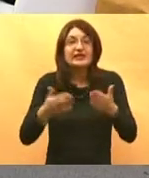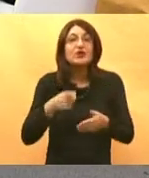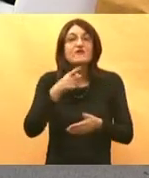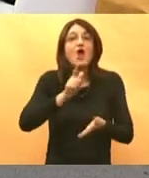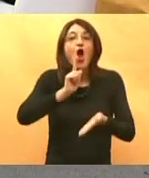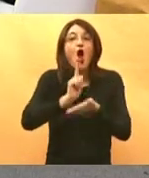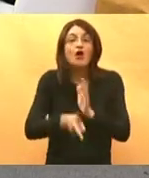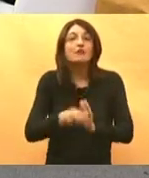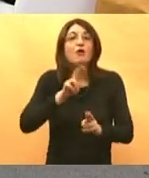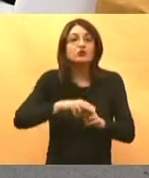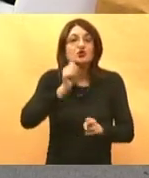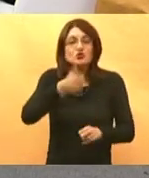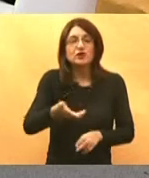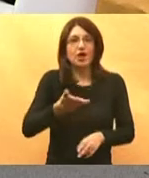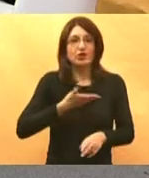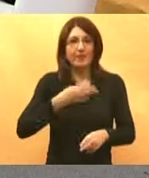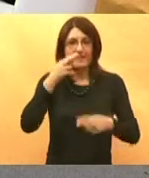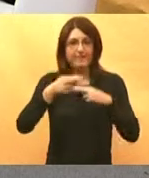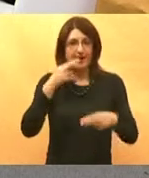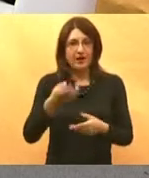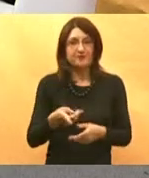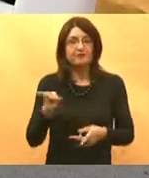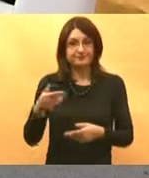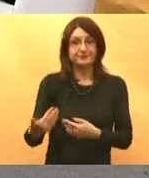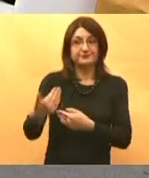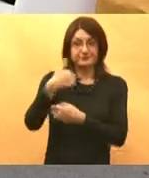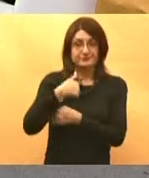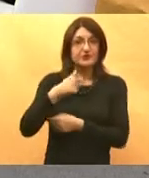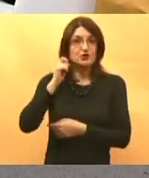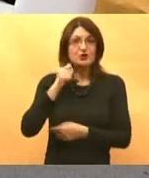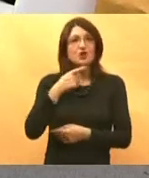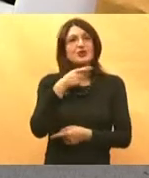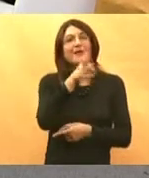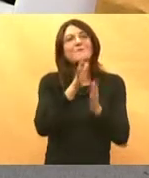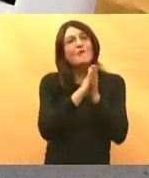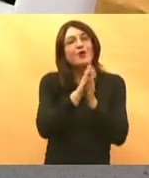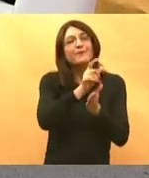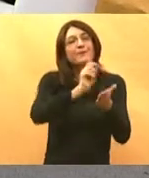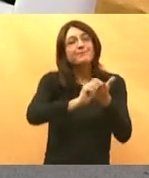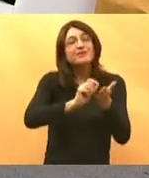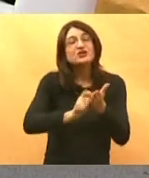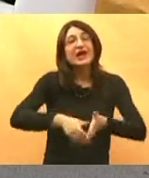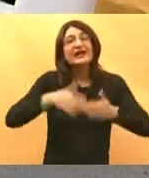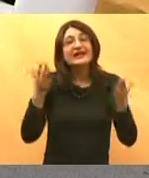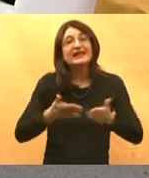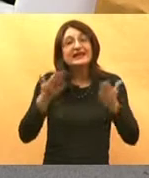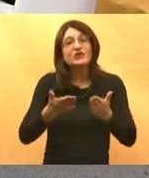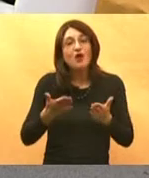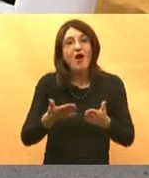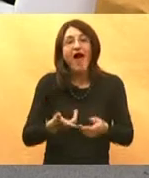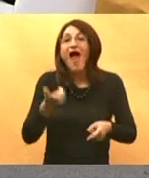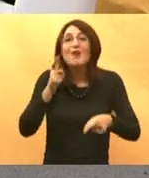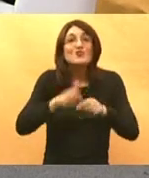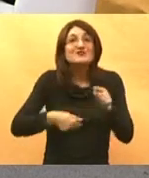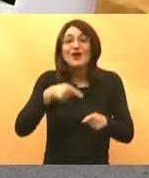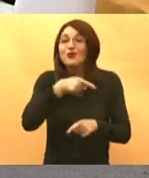meni takih tri pacijenta dnevno dolaze u ambulantu tražači da promijenim svoju indikaciju u indikaciju hitno i time zakinem one ljude kojima je